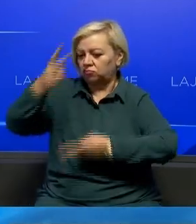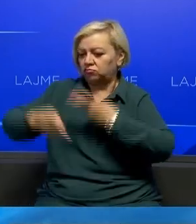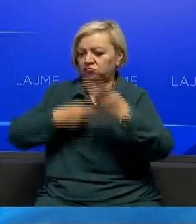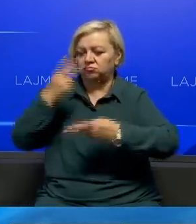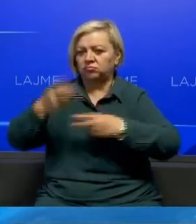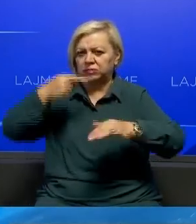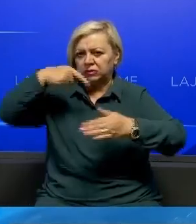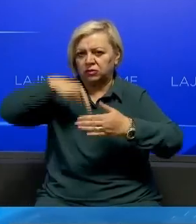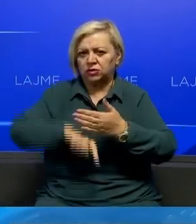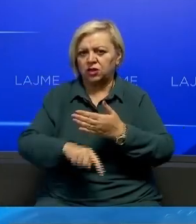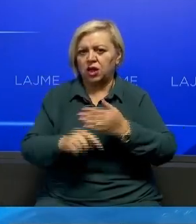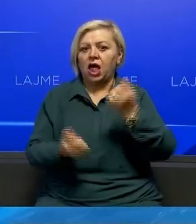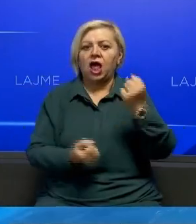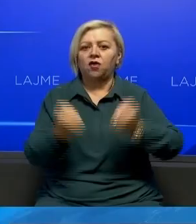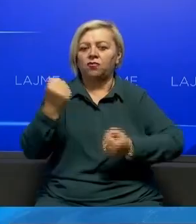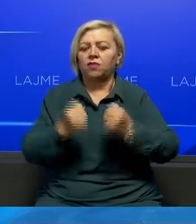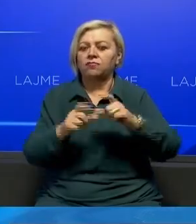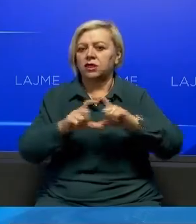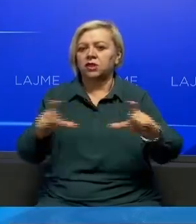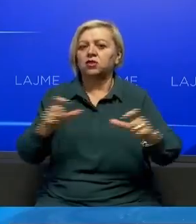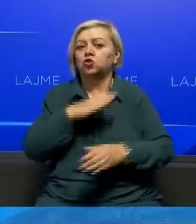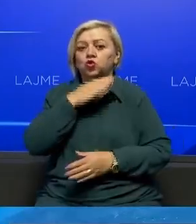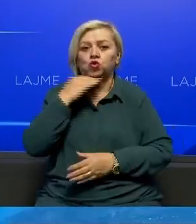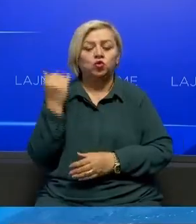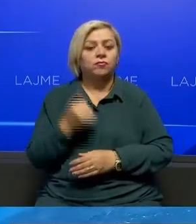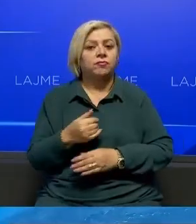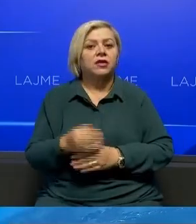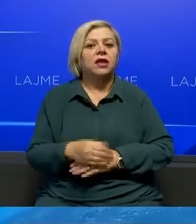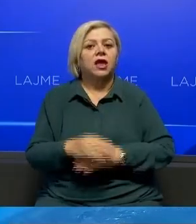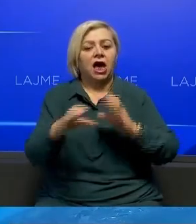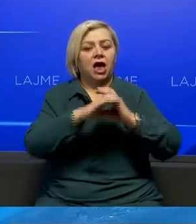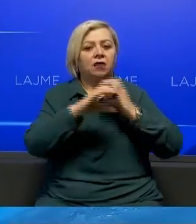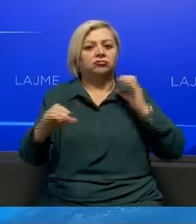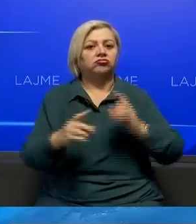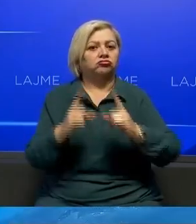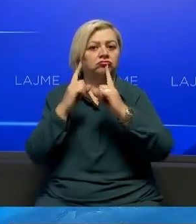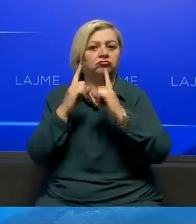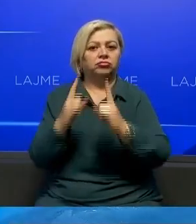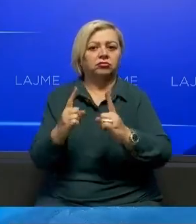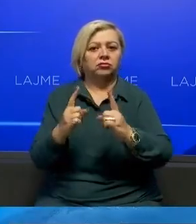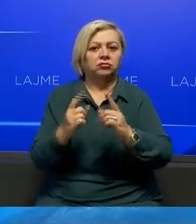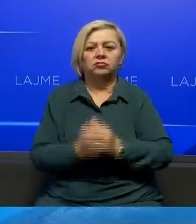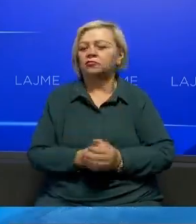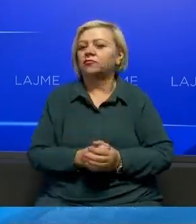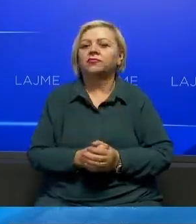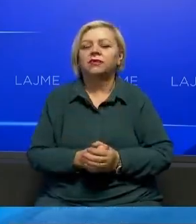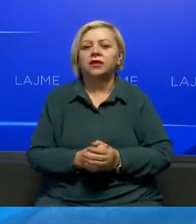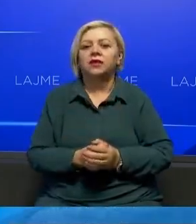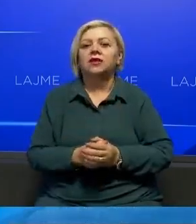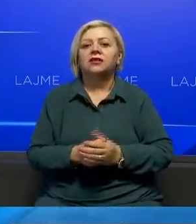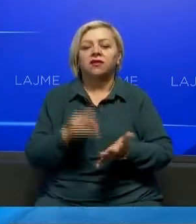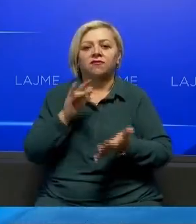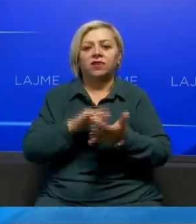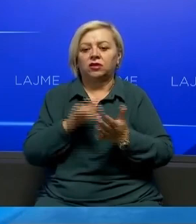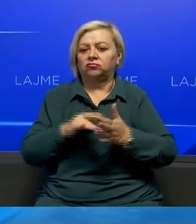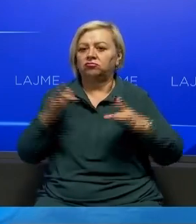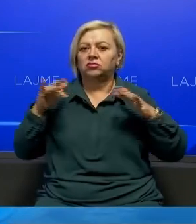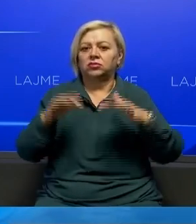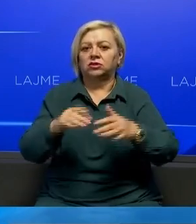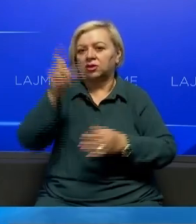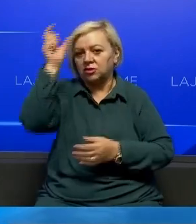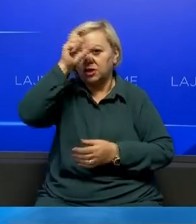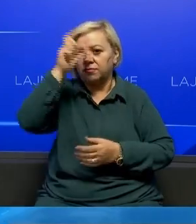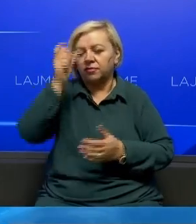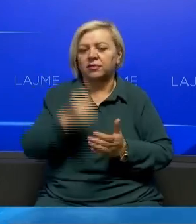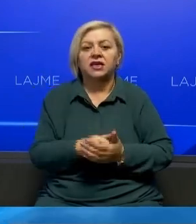detajuar andaj automjetave, ku tash më shumë kamion janë ndaluar në këtë zonë kufitare. Në vendin ku janë grumbulluar Serbet